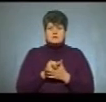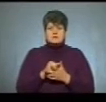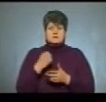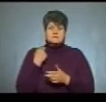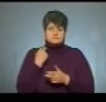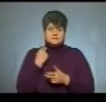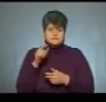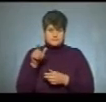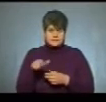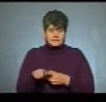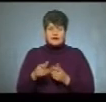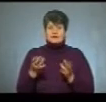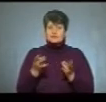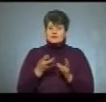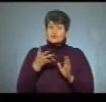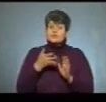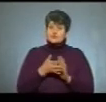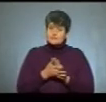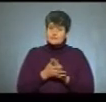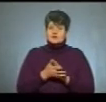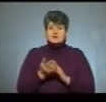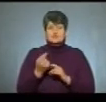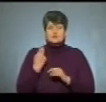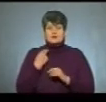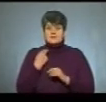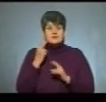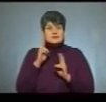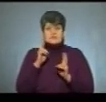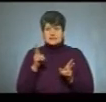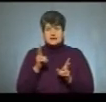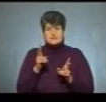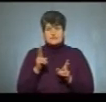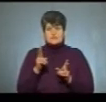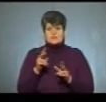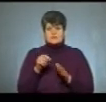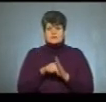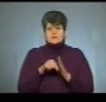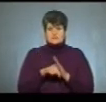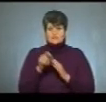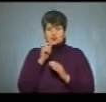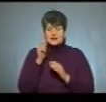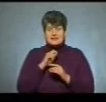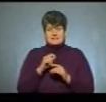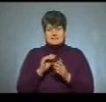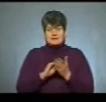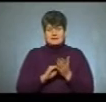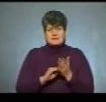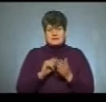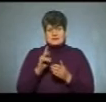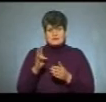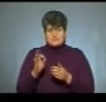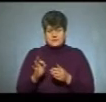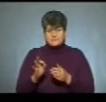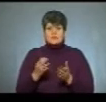-спікерами. Але потрібно розуміти, що native-спікери не знають спеціфіки саме українського тесту підготовки до зовнішньо-залежного оцінювання.